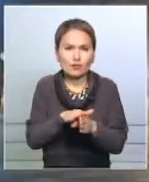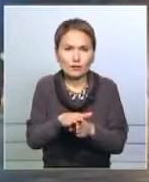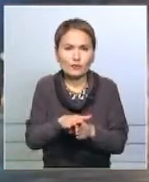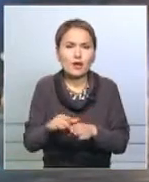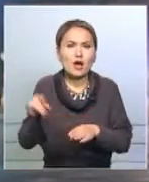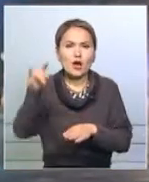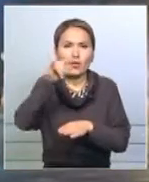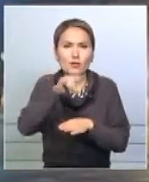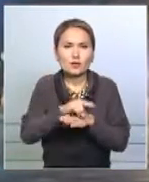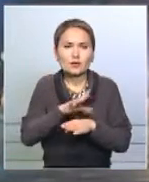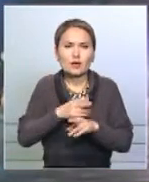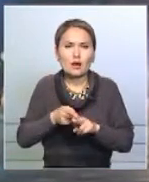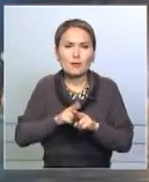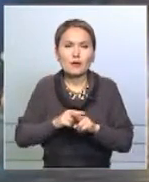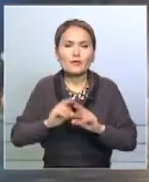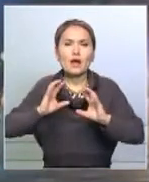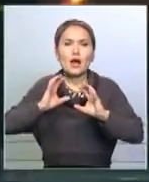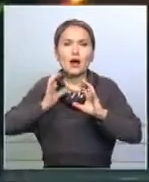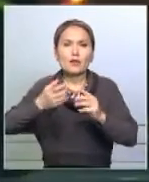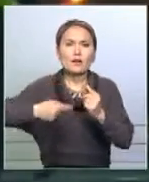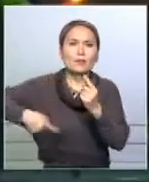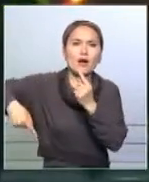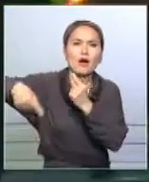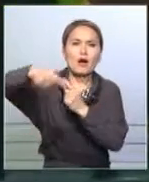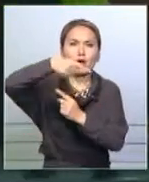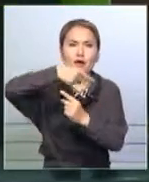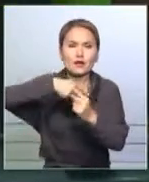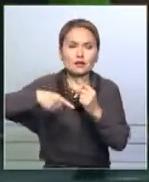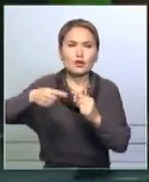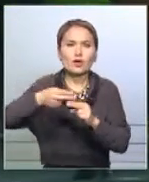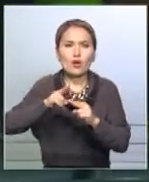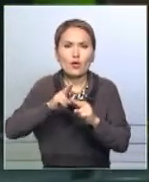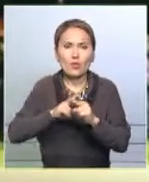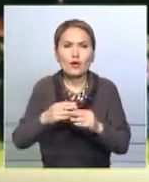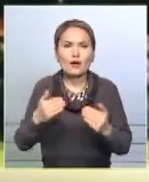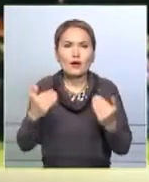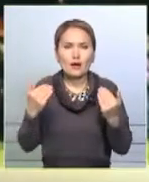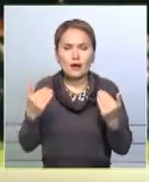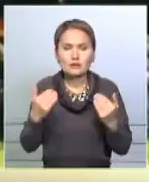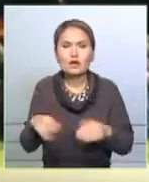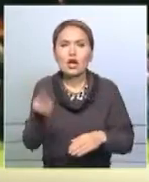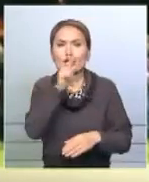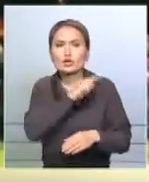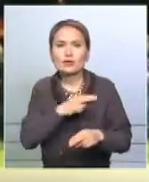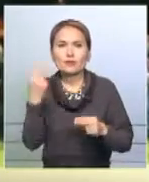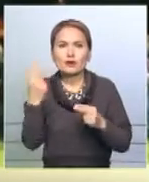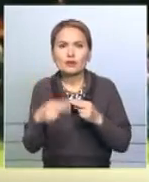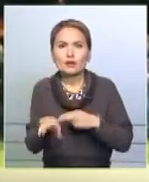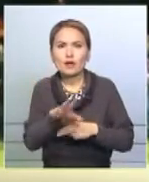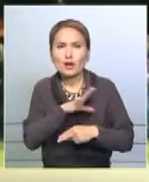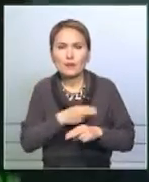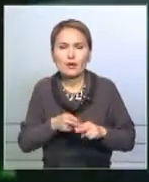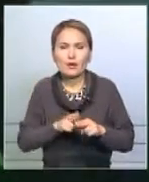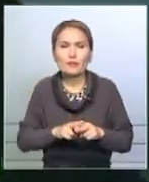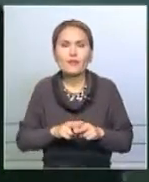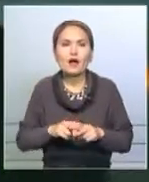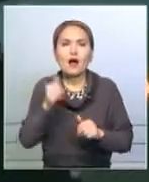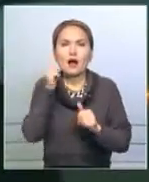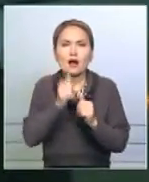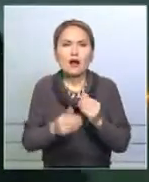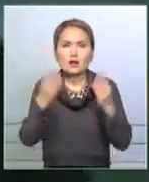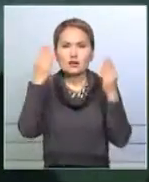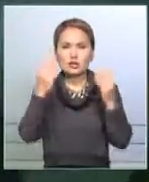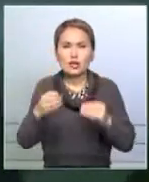Сонымен бірге олар саяқатты жер дүниені айналып келіп, осы Абудавиден аяқта өгереп. Әуек емесі күн энергиясын